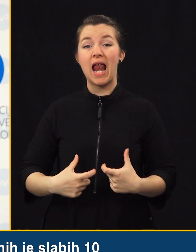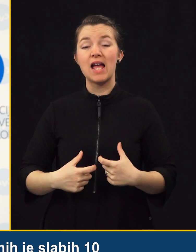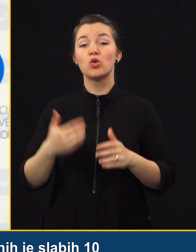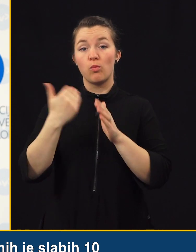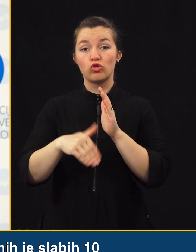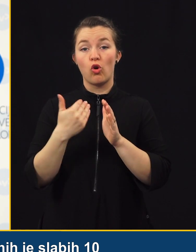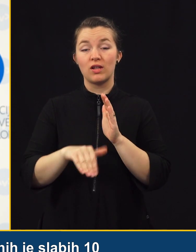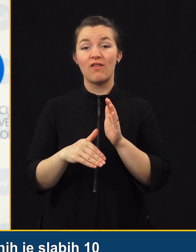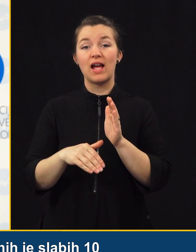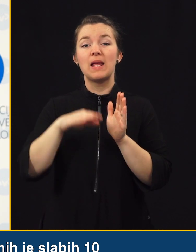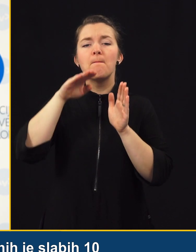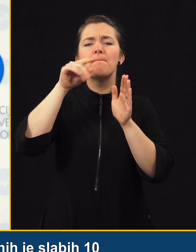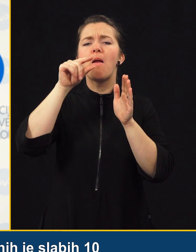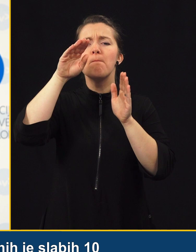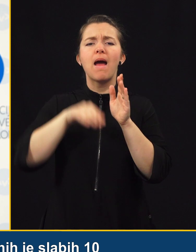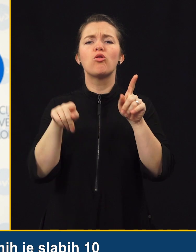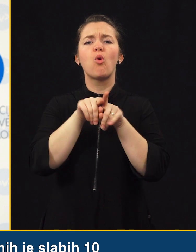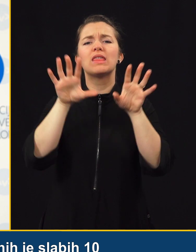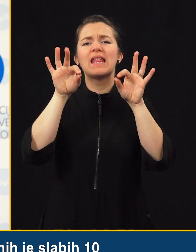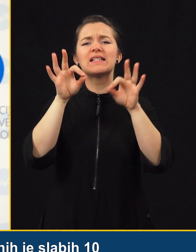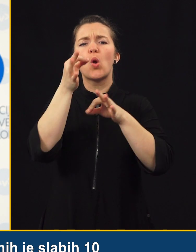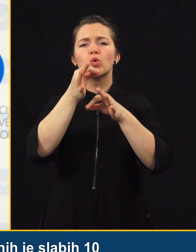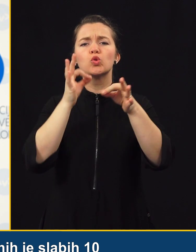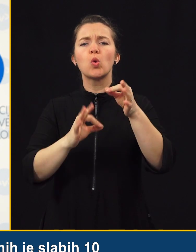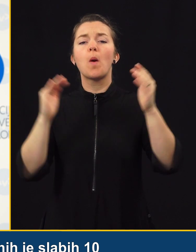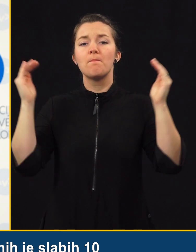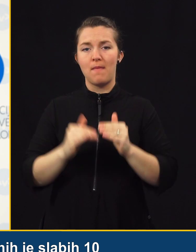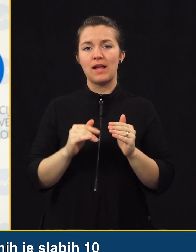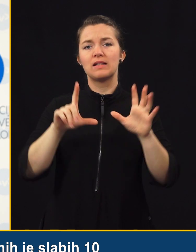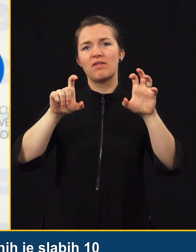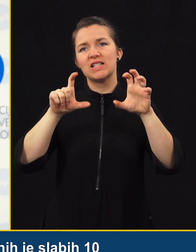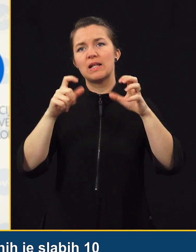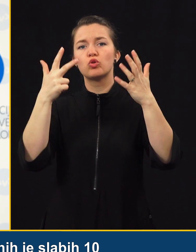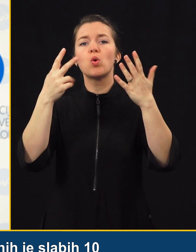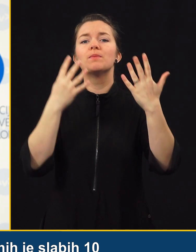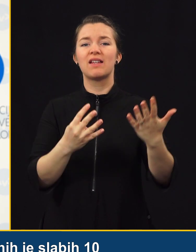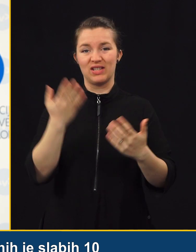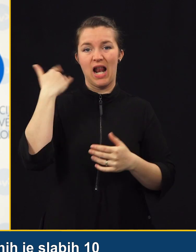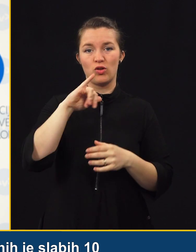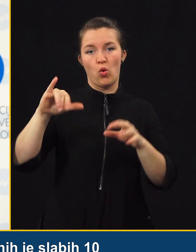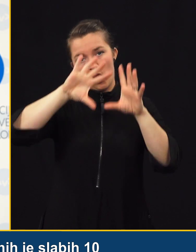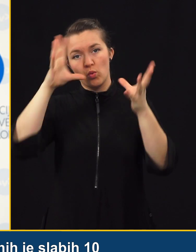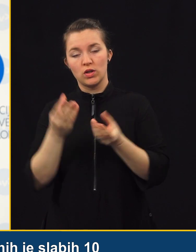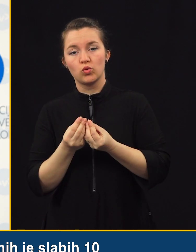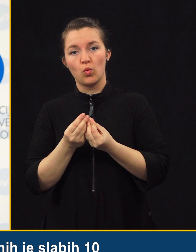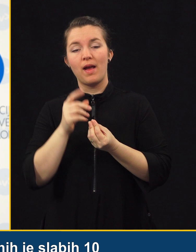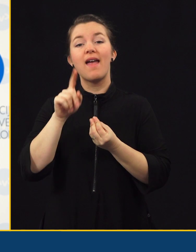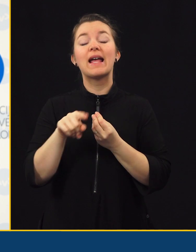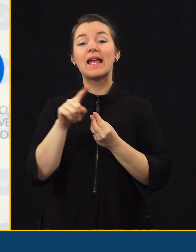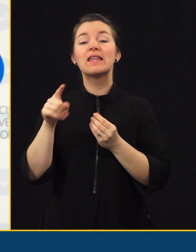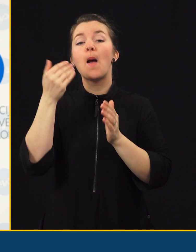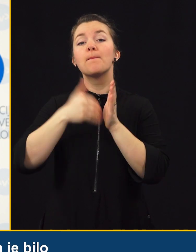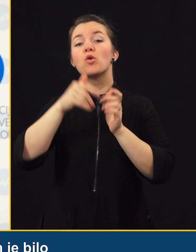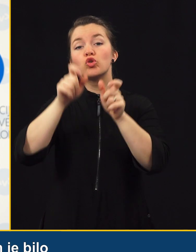10%, slabih 10%, manj 798 je bilo v lanskem letu in pa